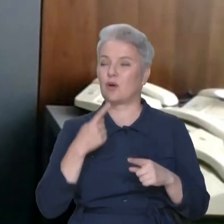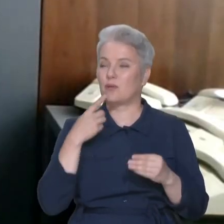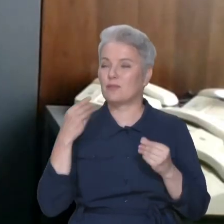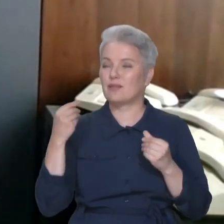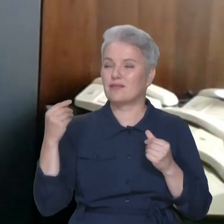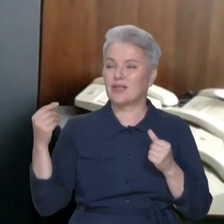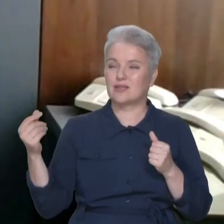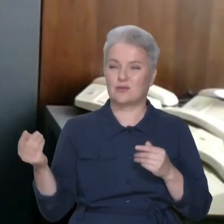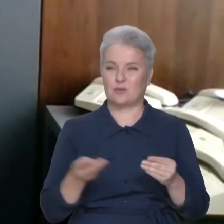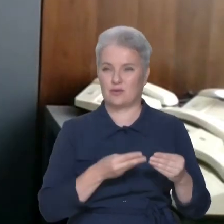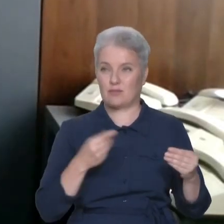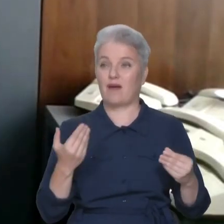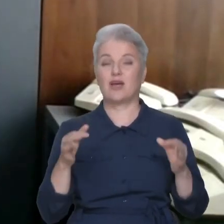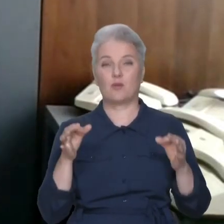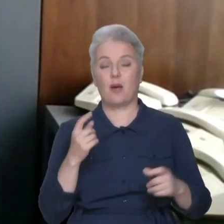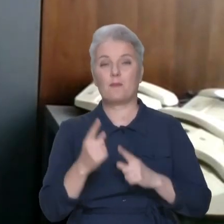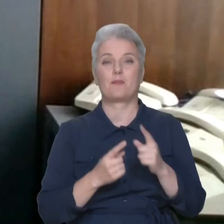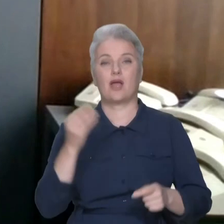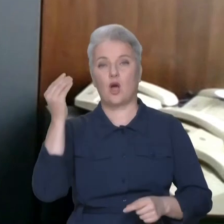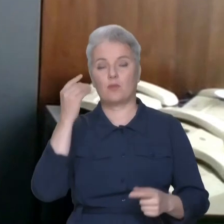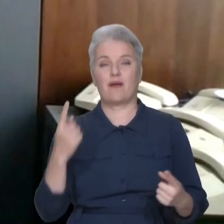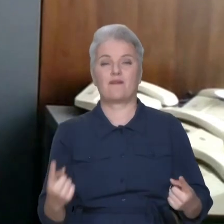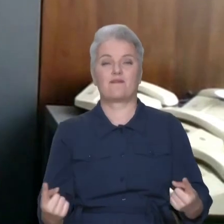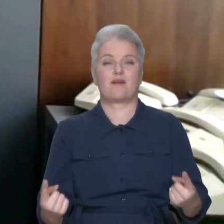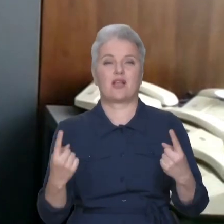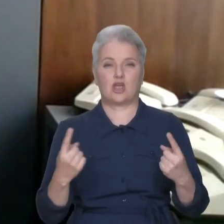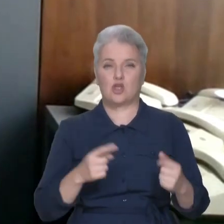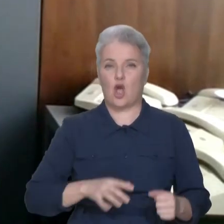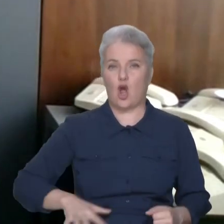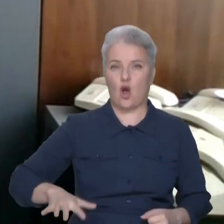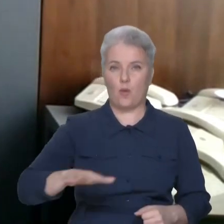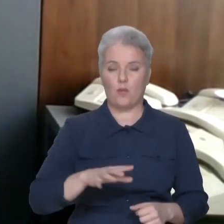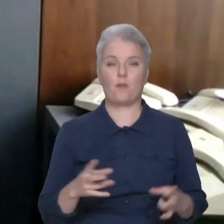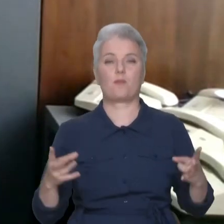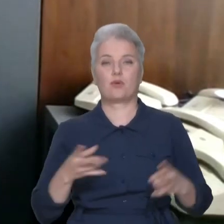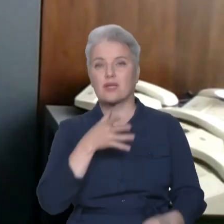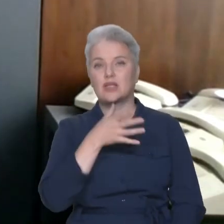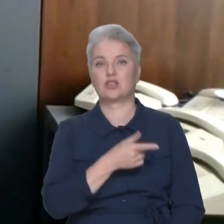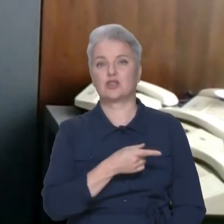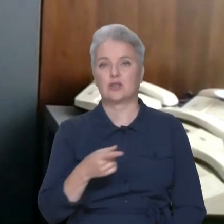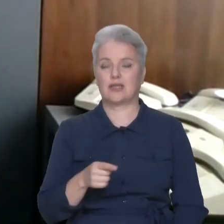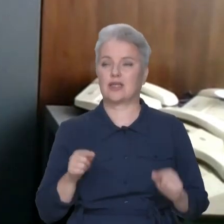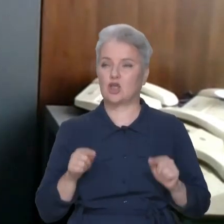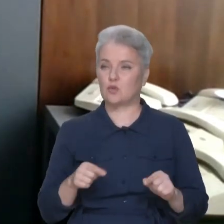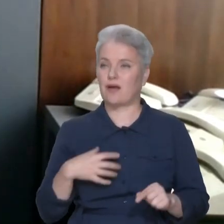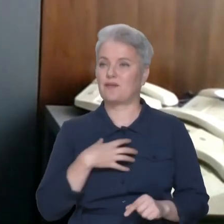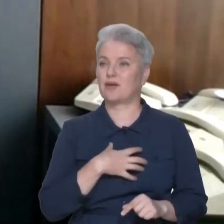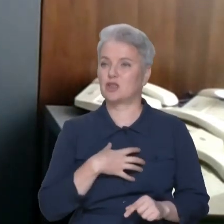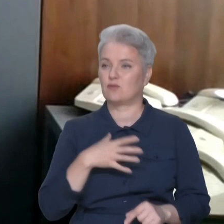відчути. Але ви праві, переосмислення величезного комплексу потребуватиме часу. І тут важливо